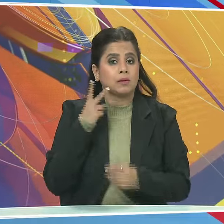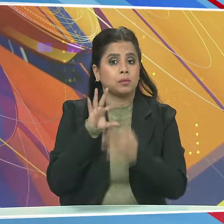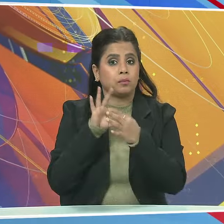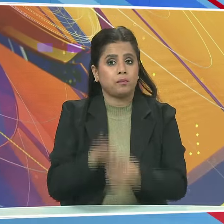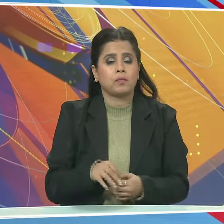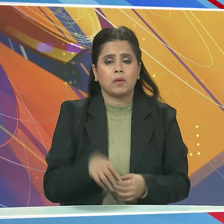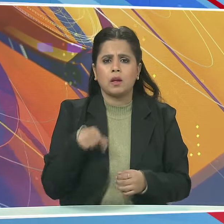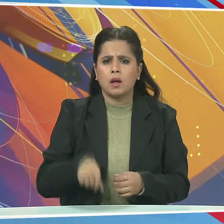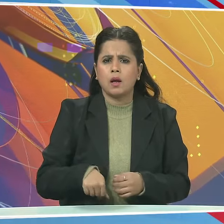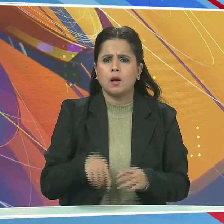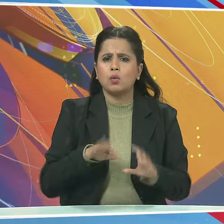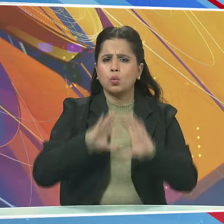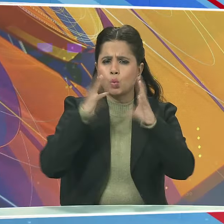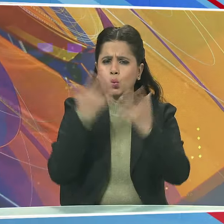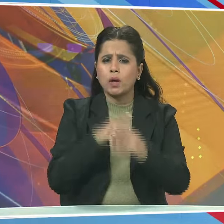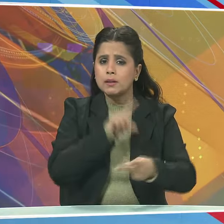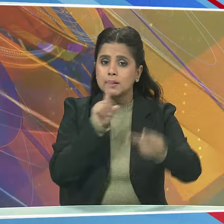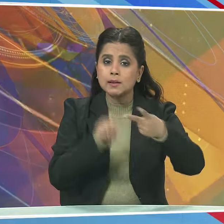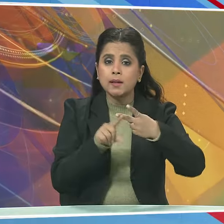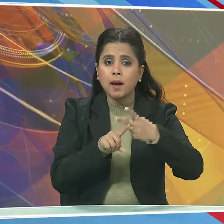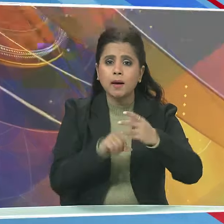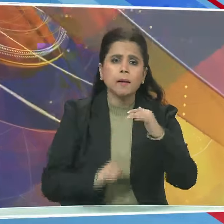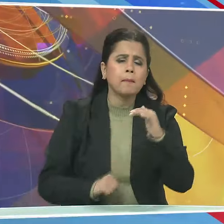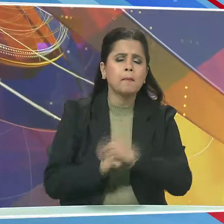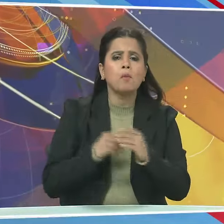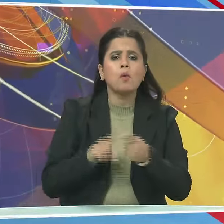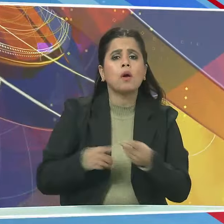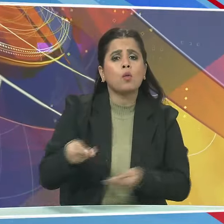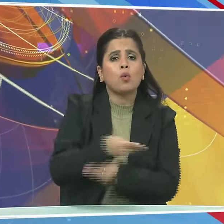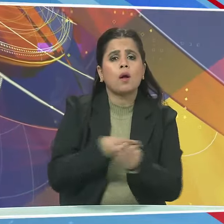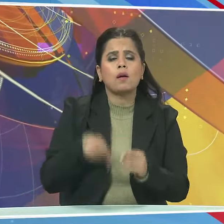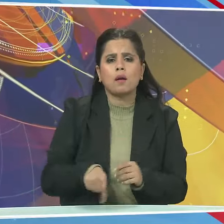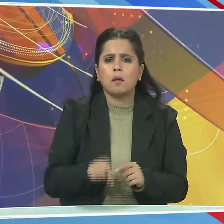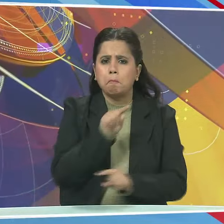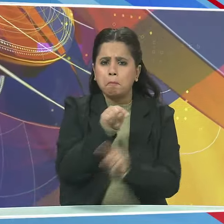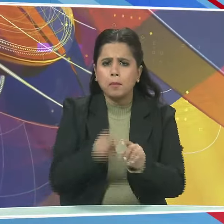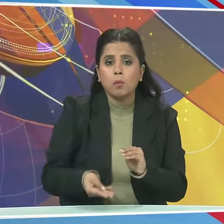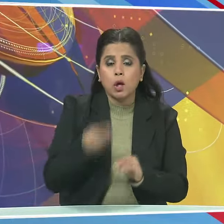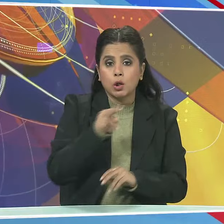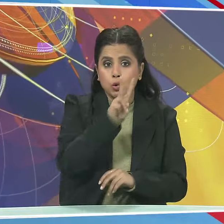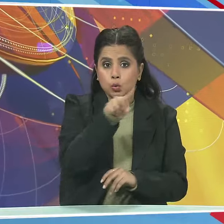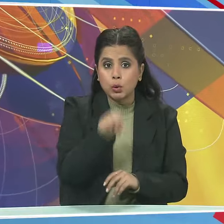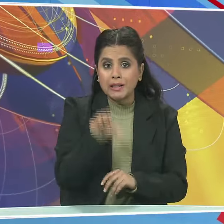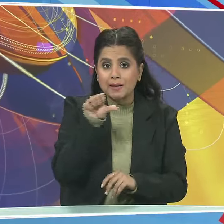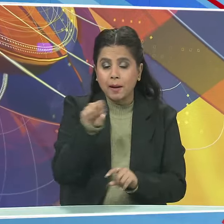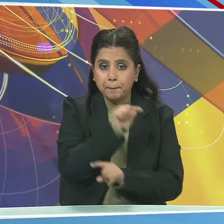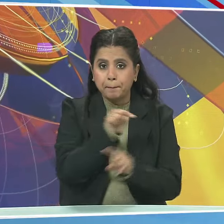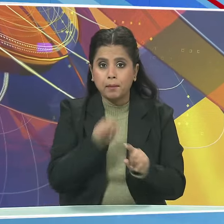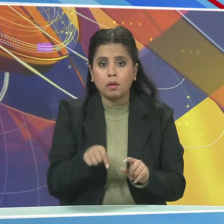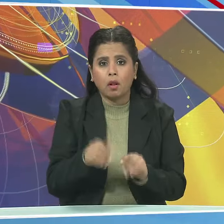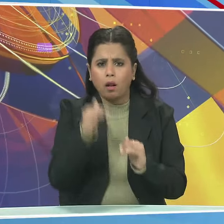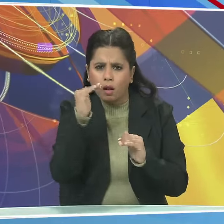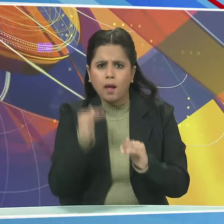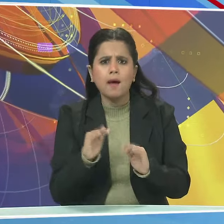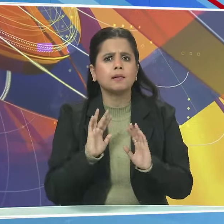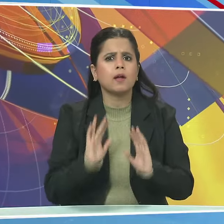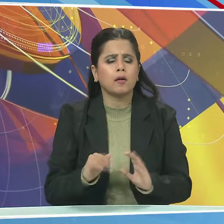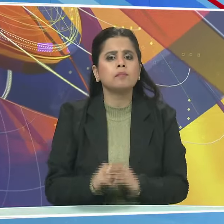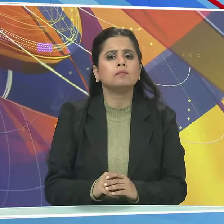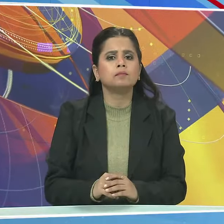दुनिया की दूसरी सबसे बड़ी अर्थविवस्था में व्रिधी एक साल में 2.9 प्रतिशत तक गिर गई